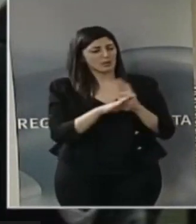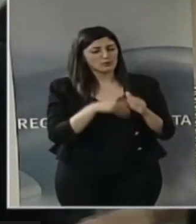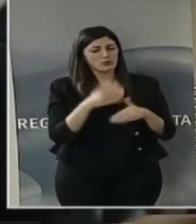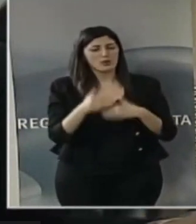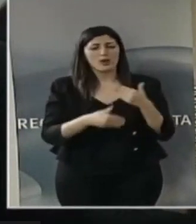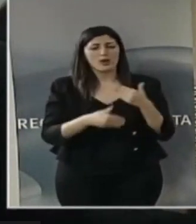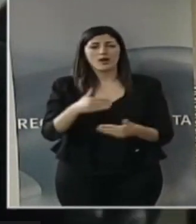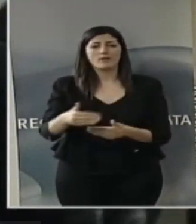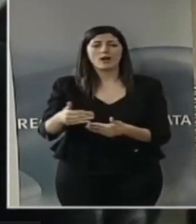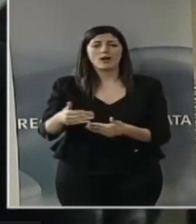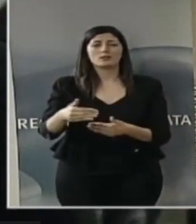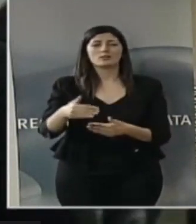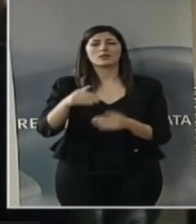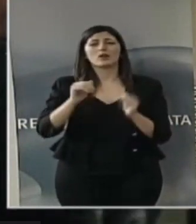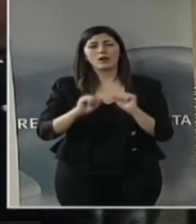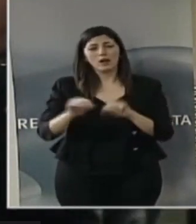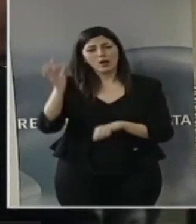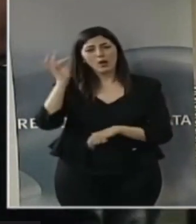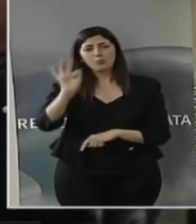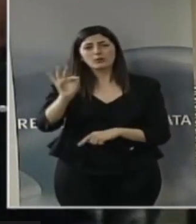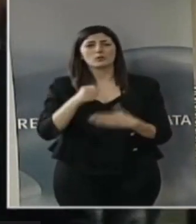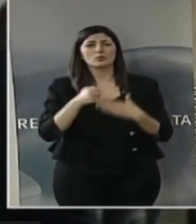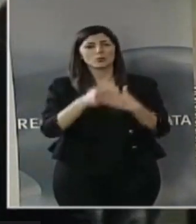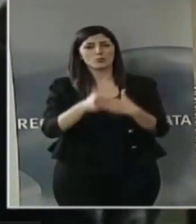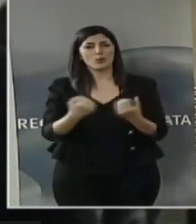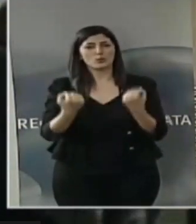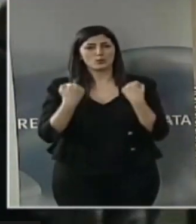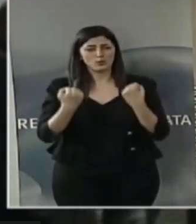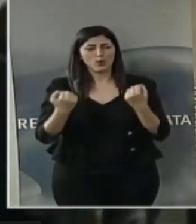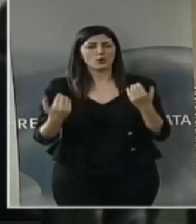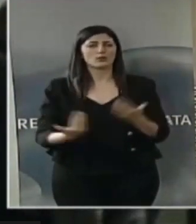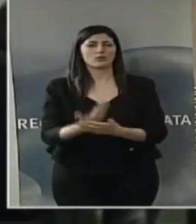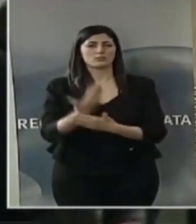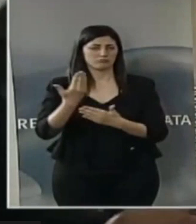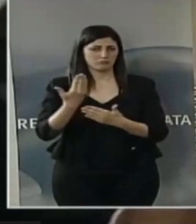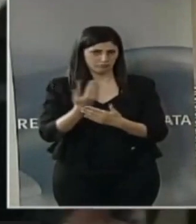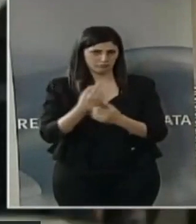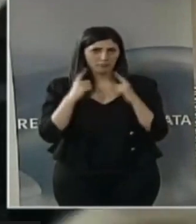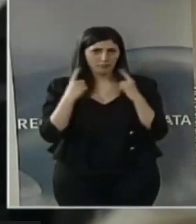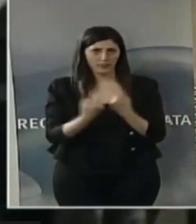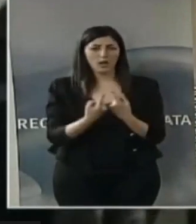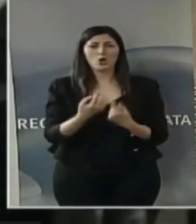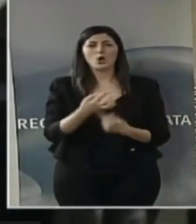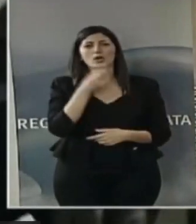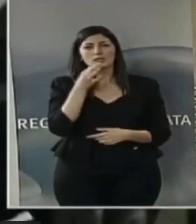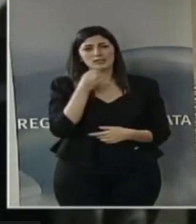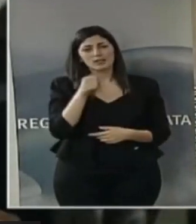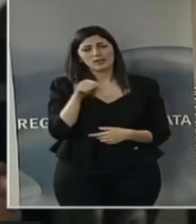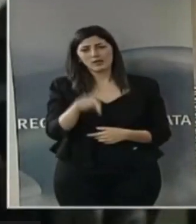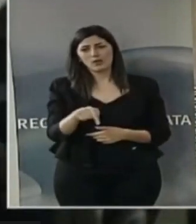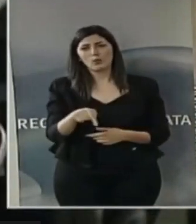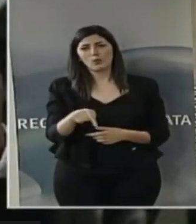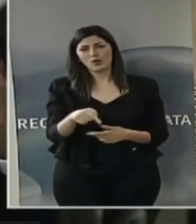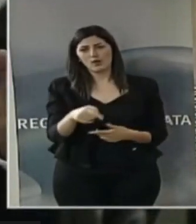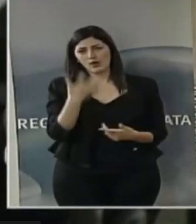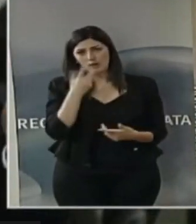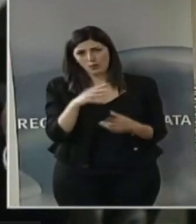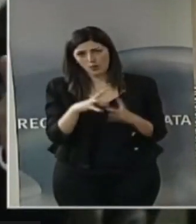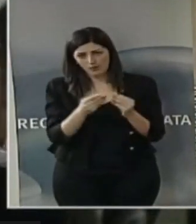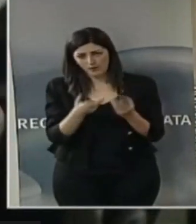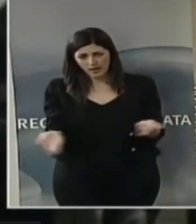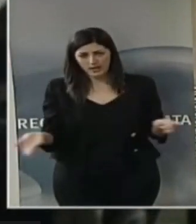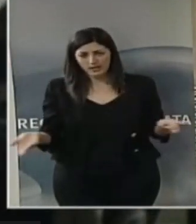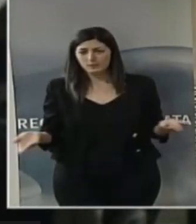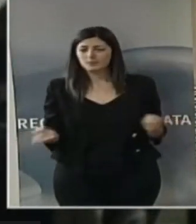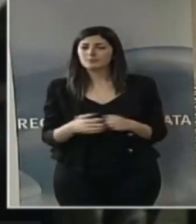poter dare un contributo e migliorare l'azione. Lo faccio solo ed esclusivamente in questa modalità. Operazioni,